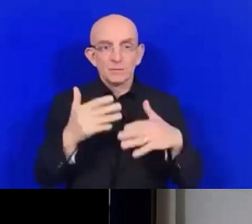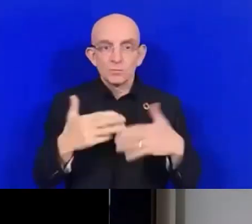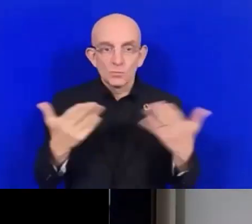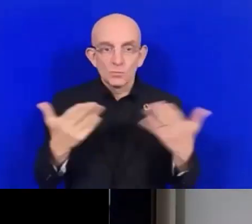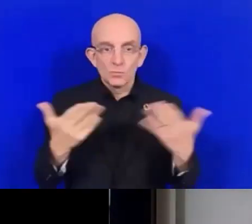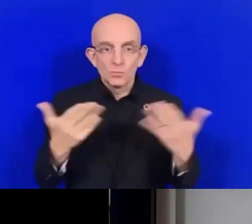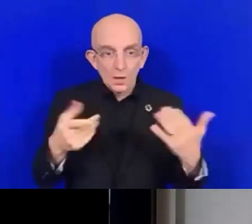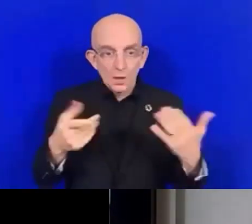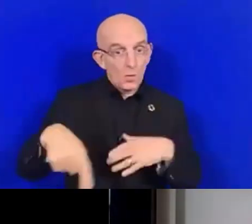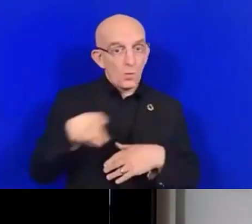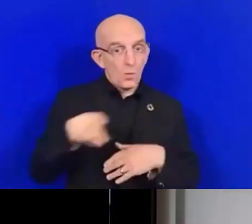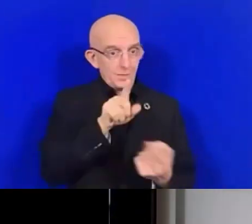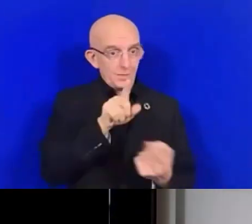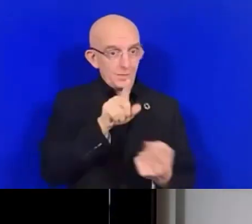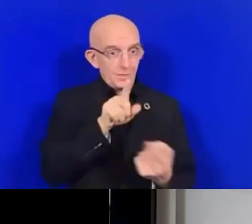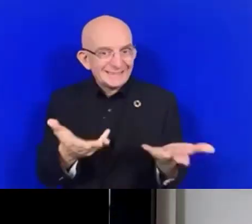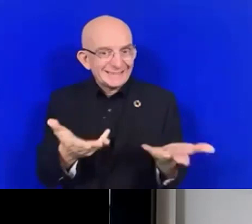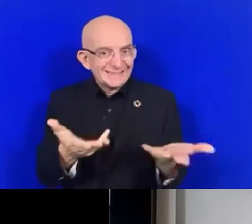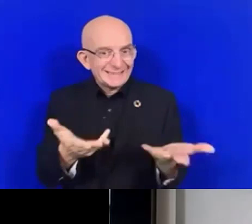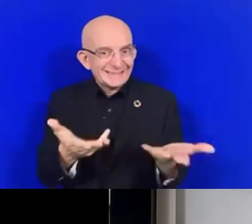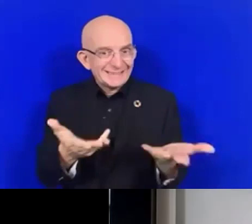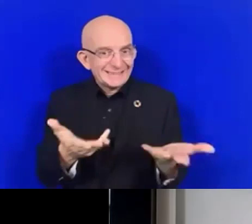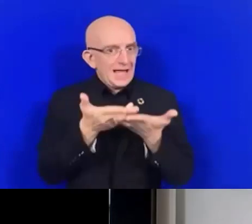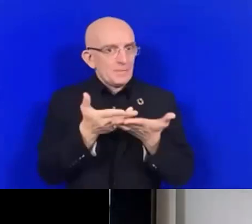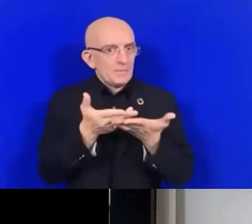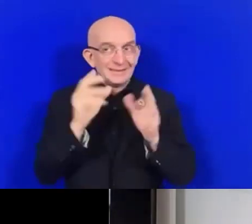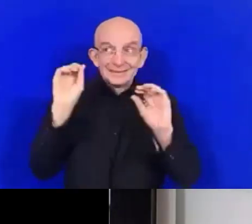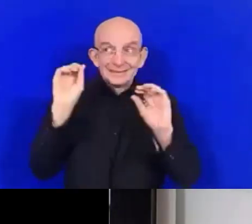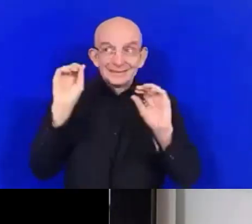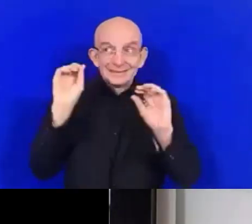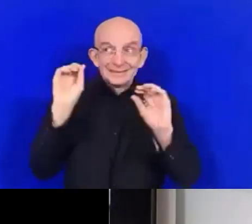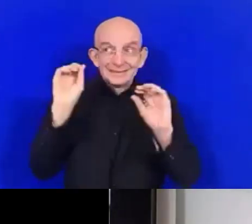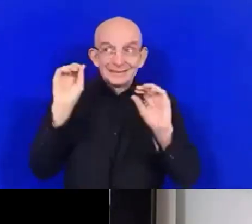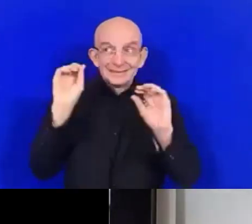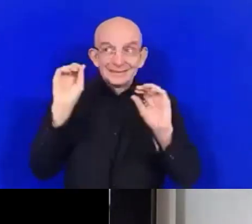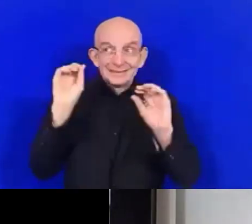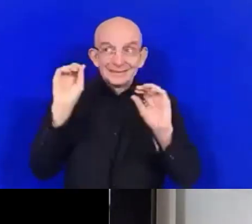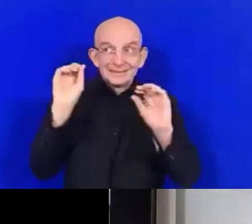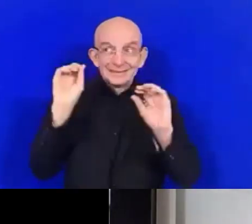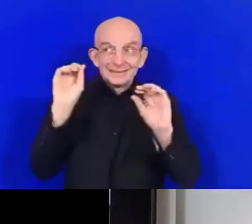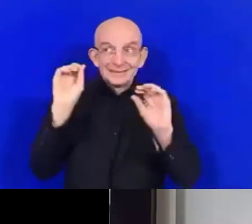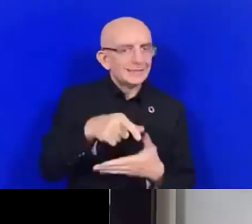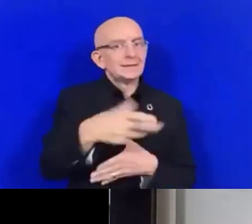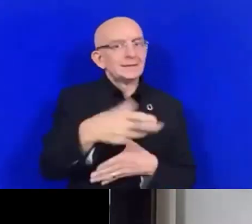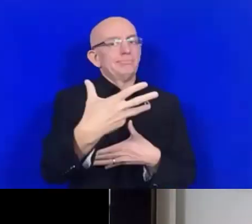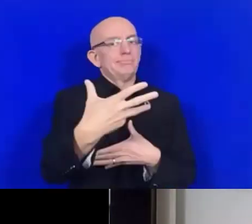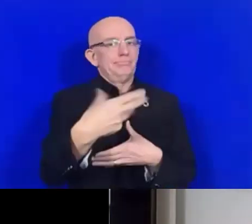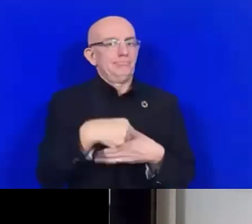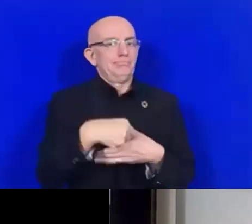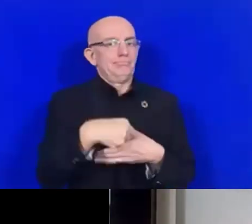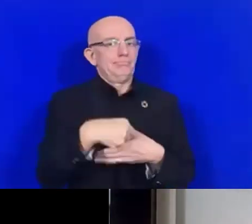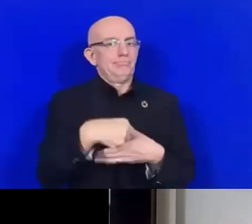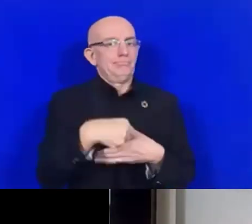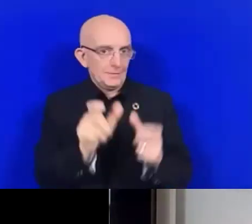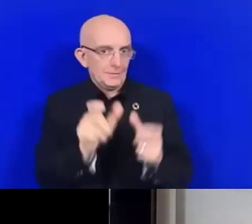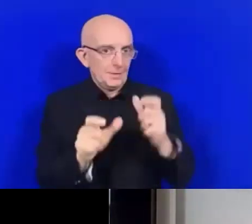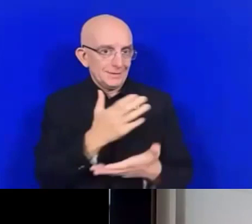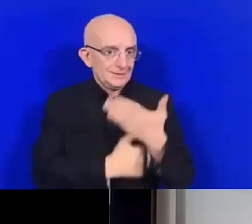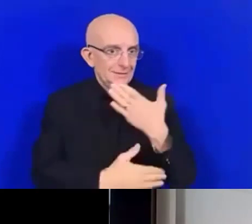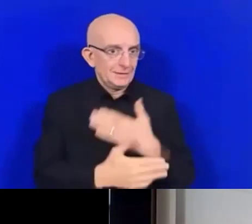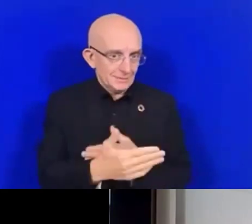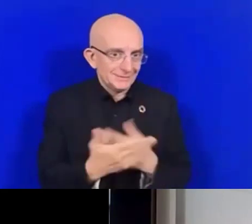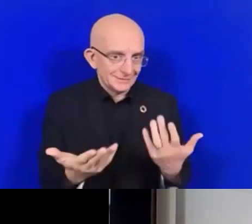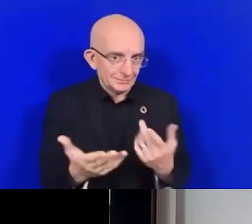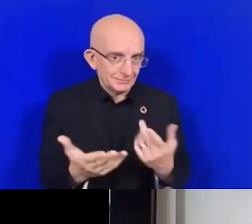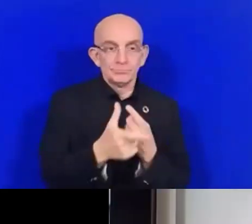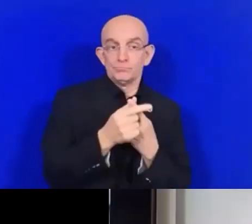inclusive des risques de catastrophe. Dans un premier temps, il faudrait toujours se souvenir